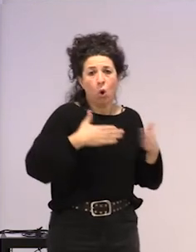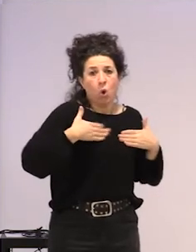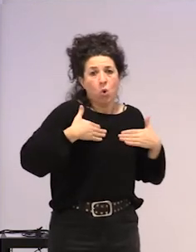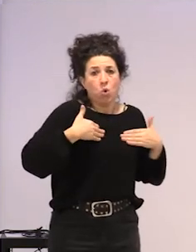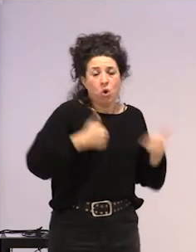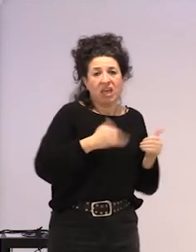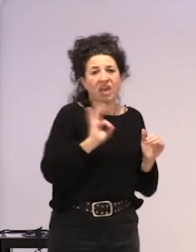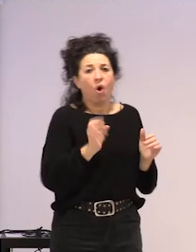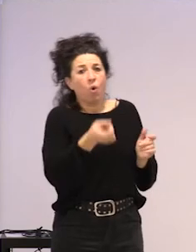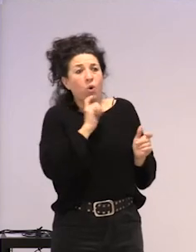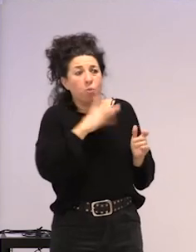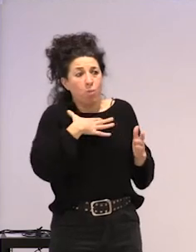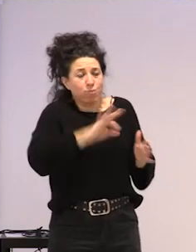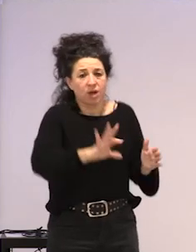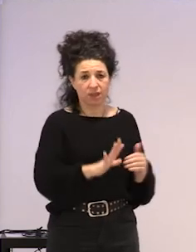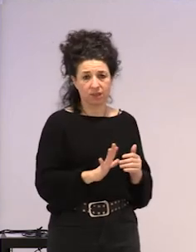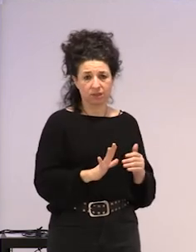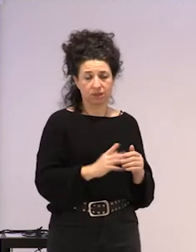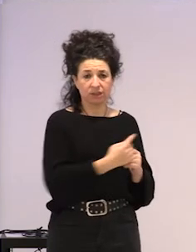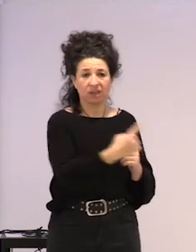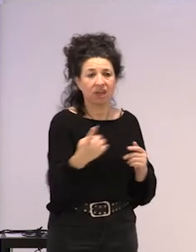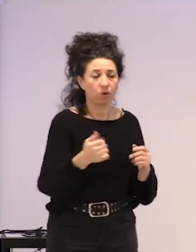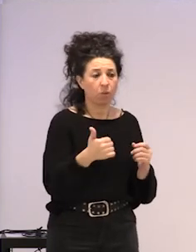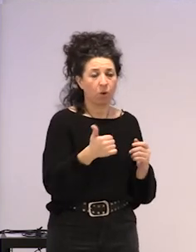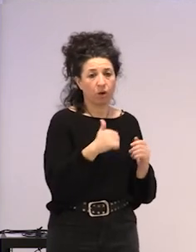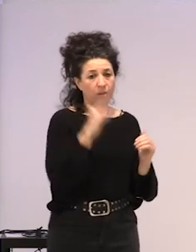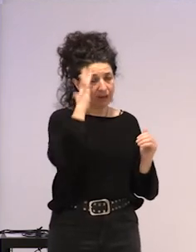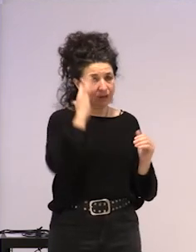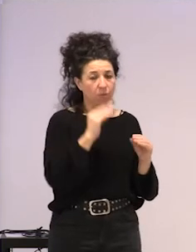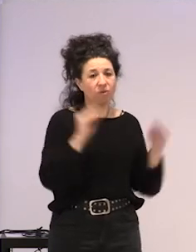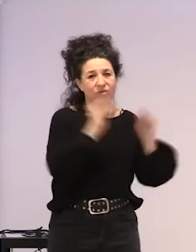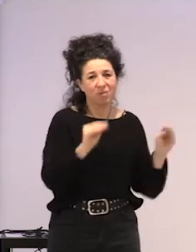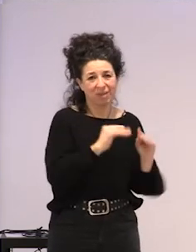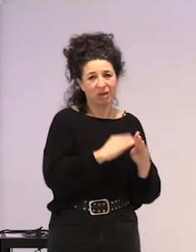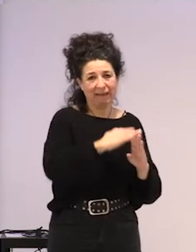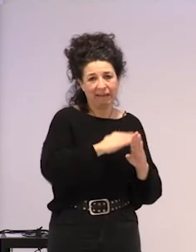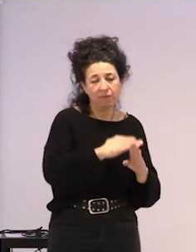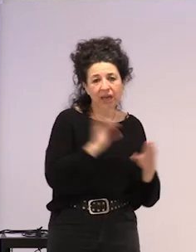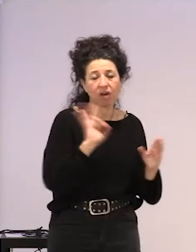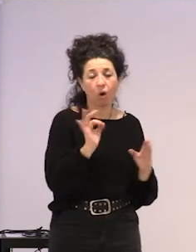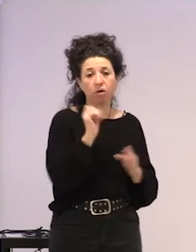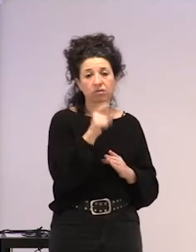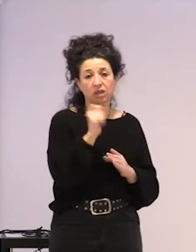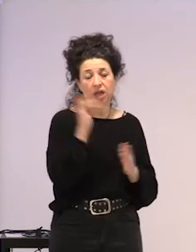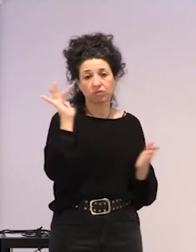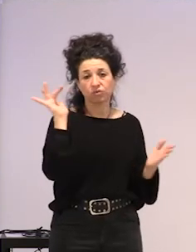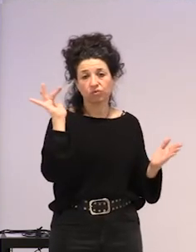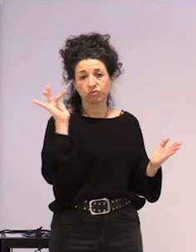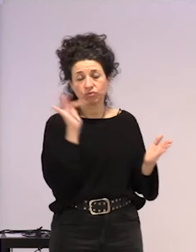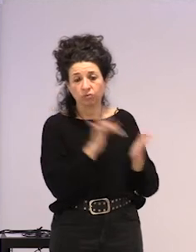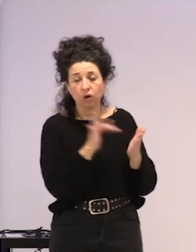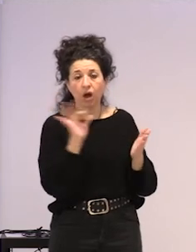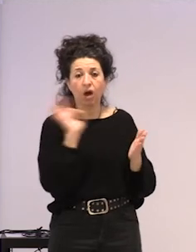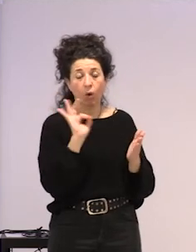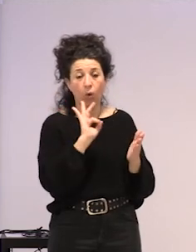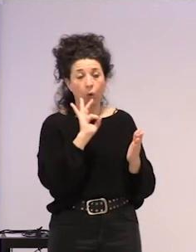eremu hori, daukan informaltasun maiarekin, ez, eta, bueno, askotan, gertatzen diren, edo, etopatzen